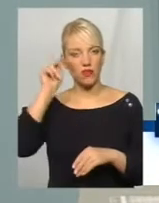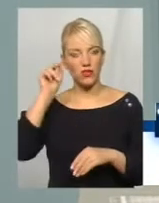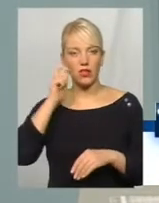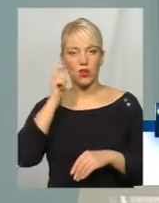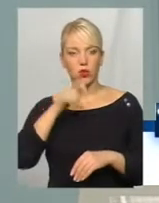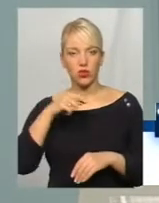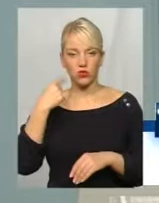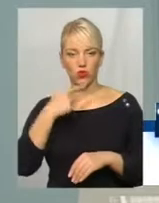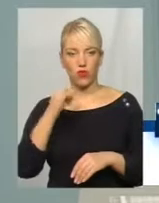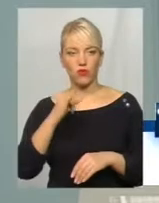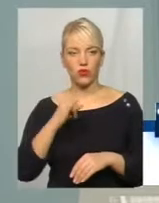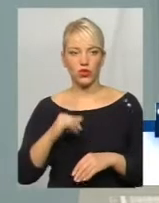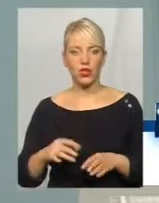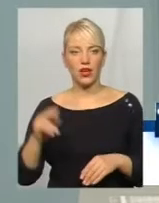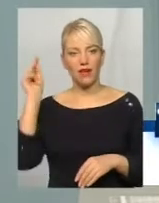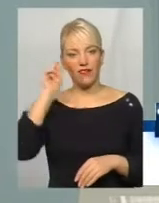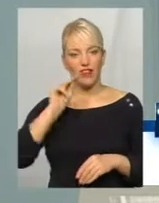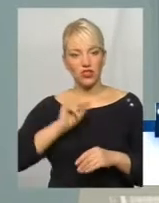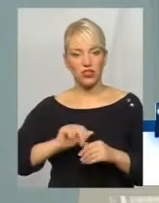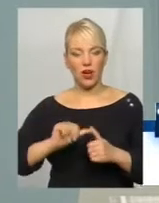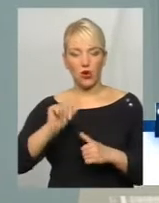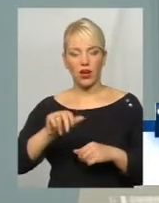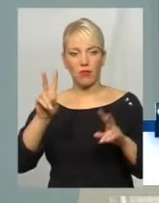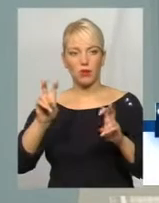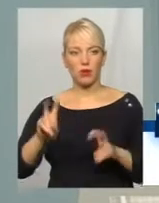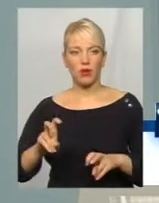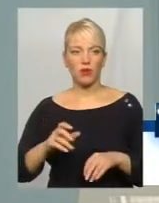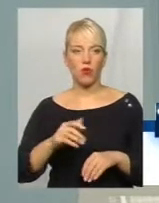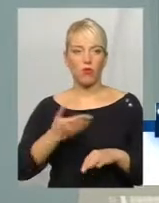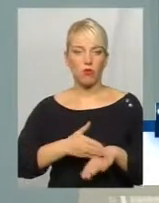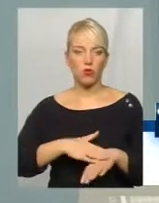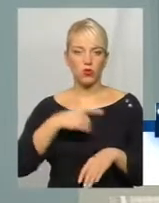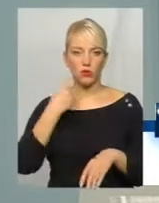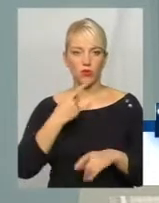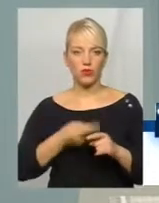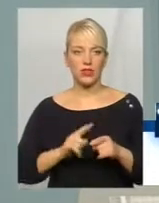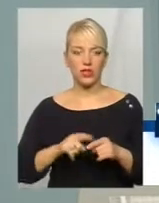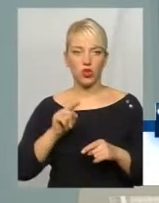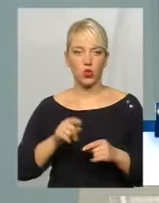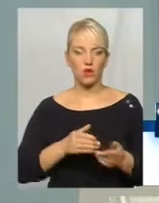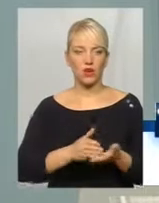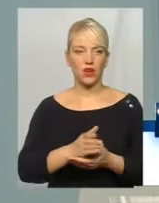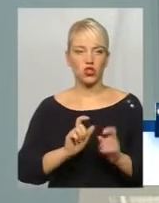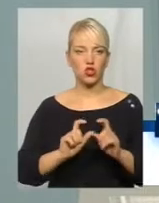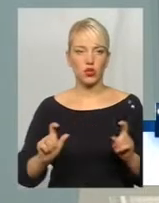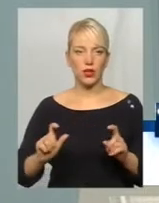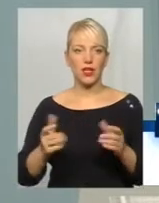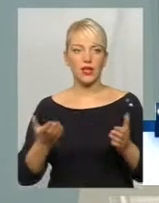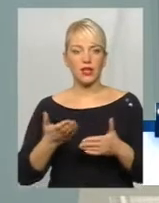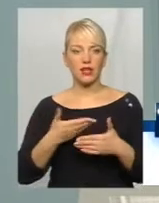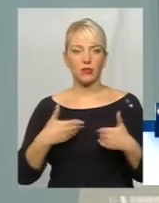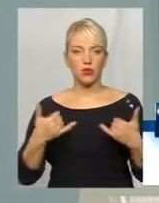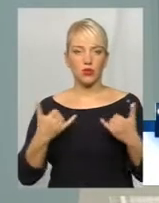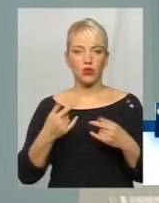українською і вивчення окремих предметів польською мовою. Це якраз той варіант школи, про який ми